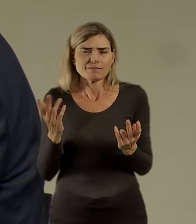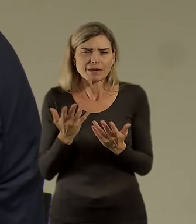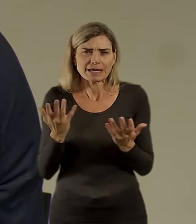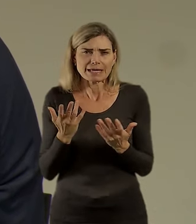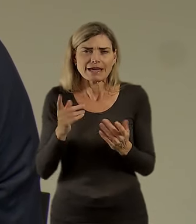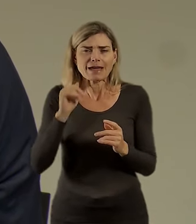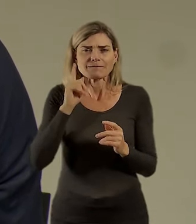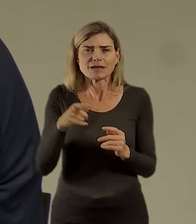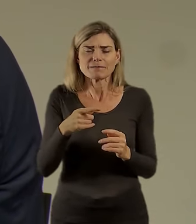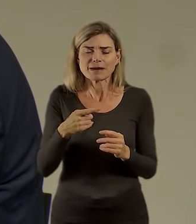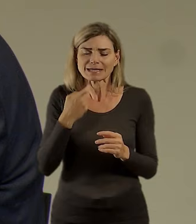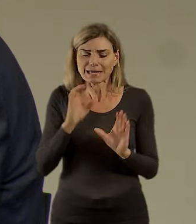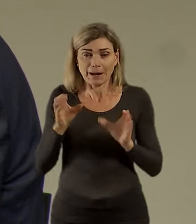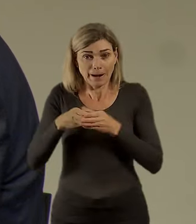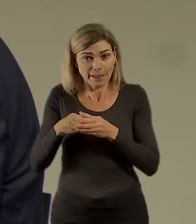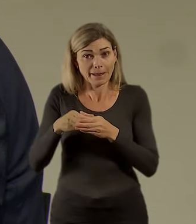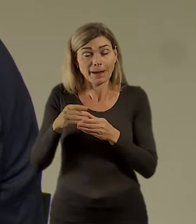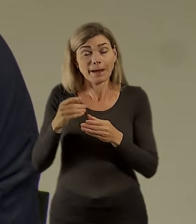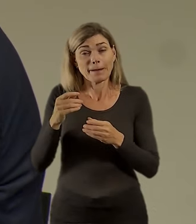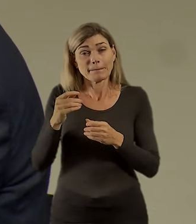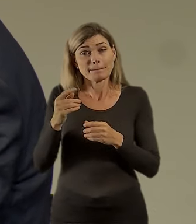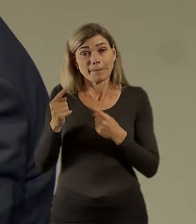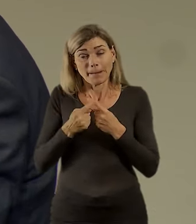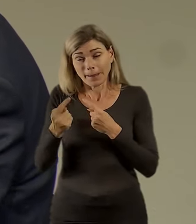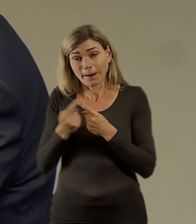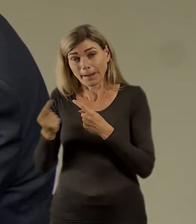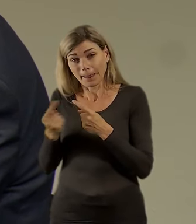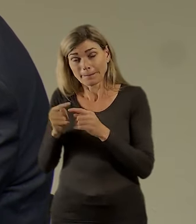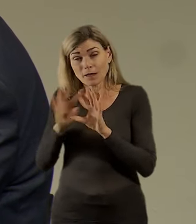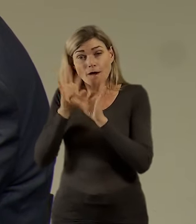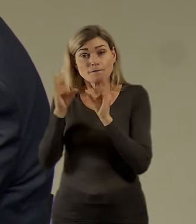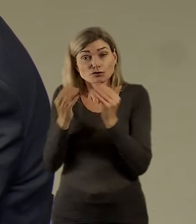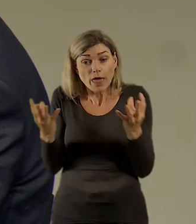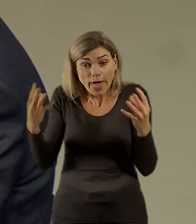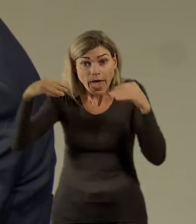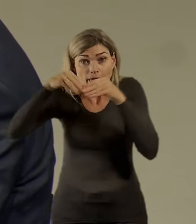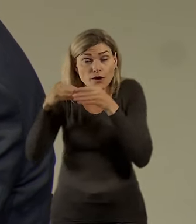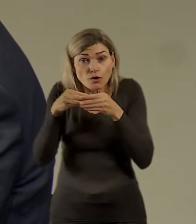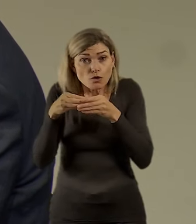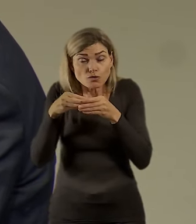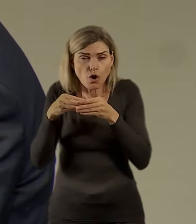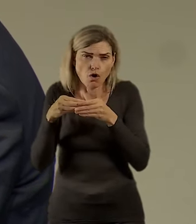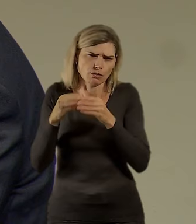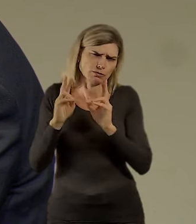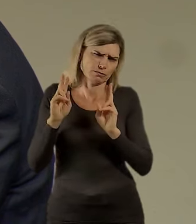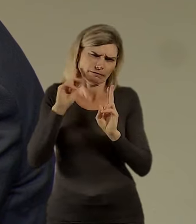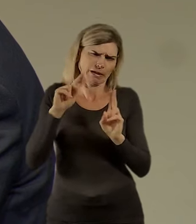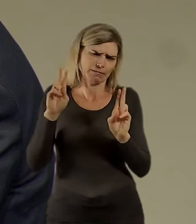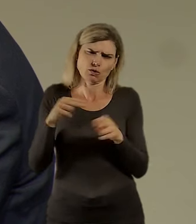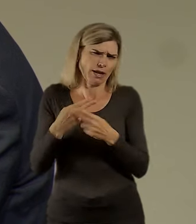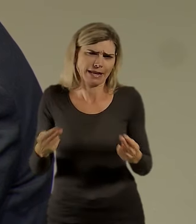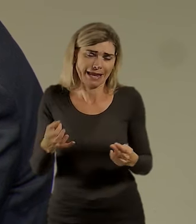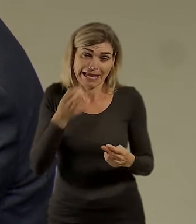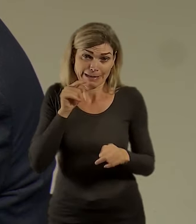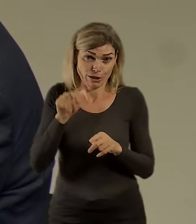čtvrťkovýho města dávali všechny ty životní potřeby. Myslím, že by to v konečném